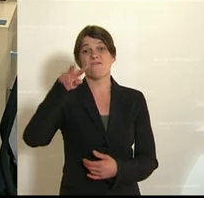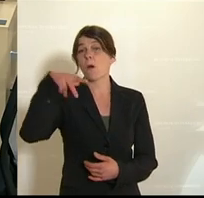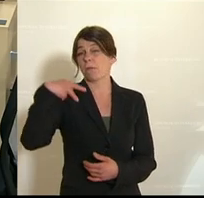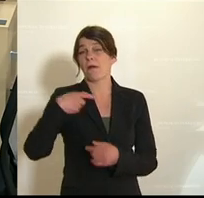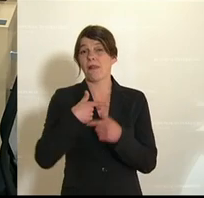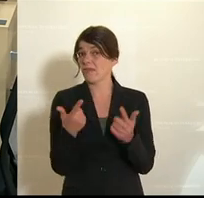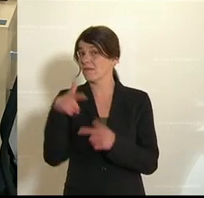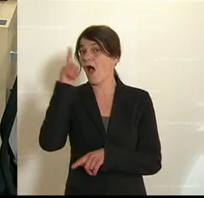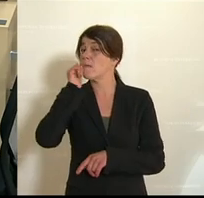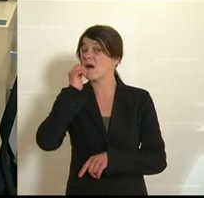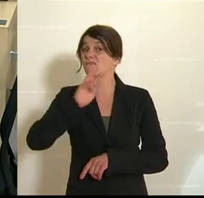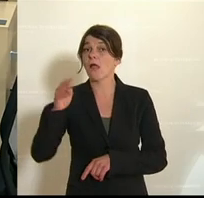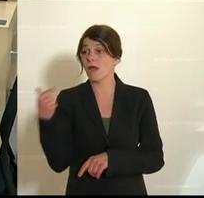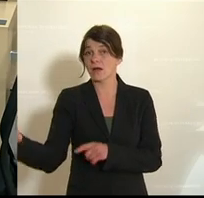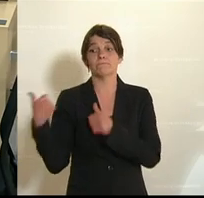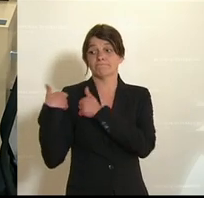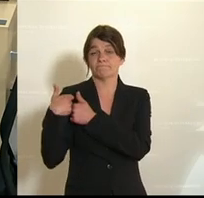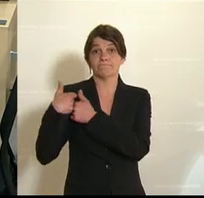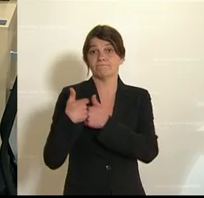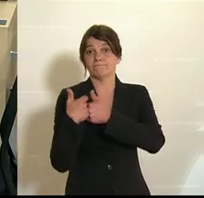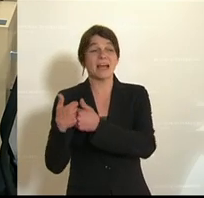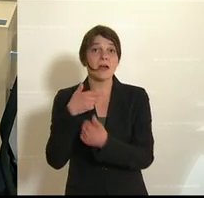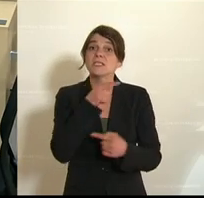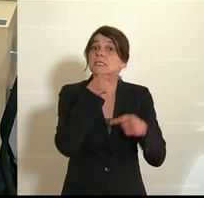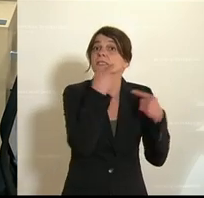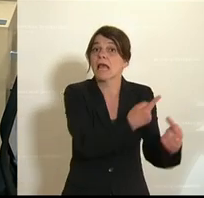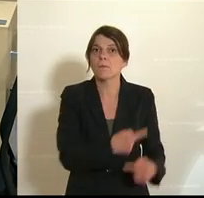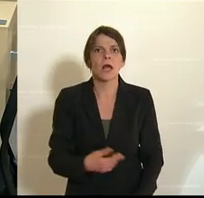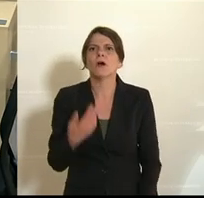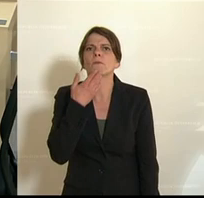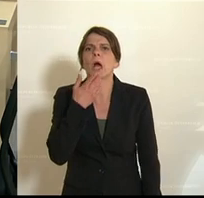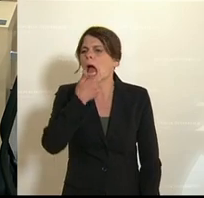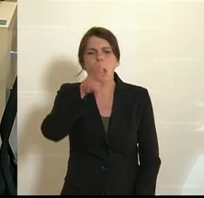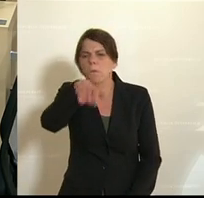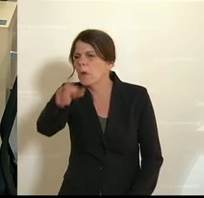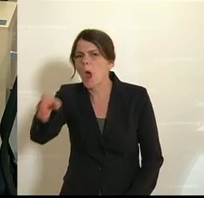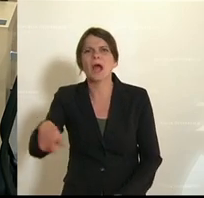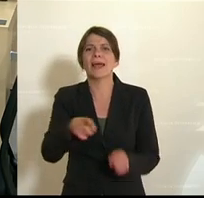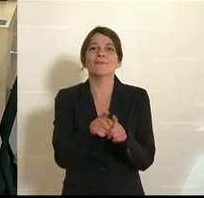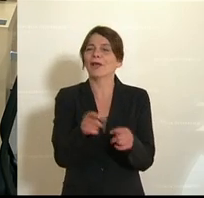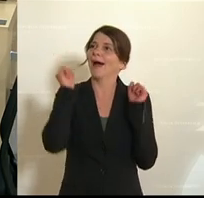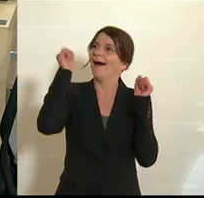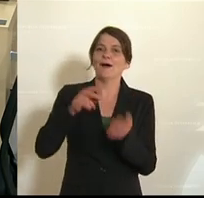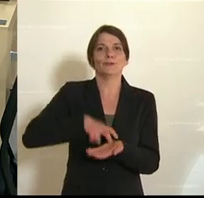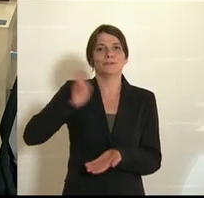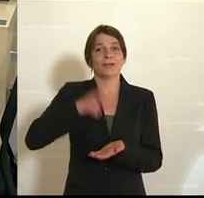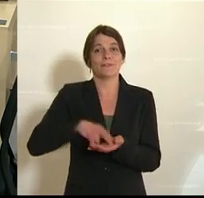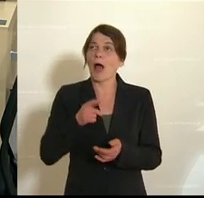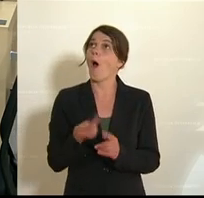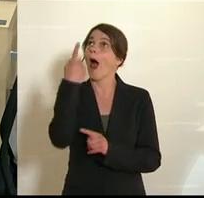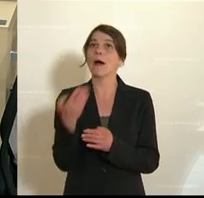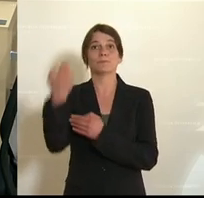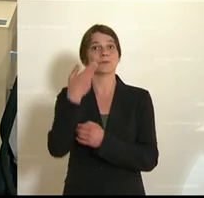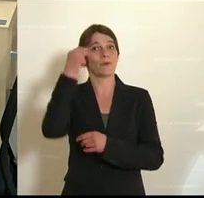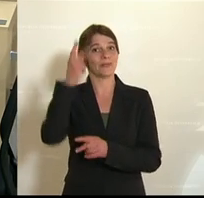-Landeshauptmann Wallner. Sie persönlich waren das. Das war nicht irgendein Publikum, das sich halt gefreut hat, dass hoher Besuch aus Wien kommt.